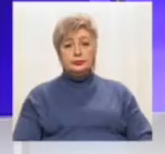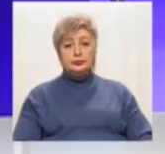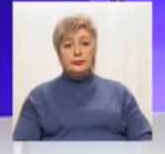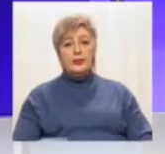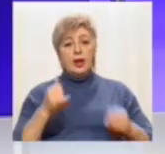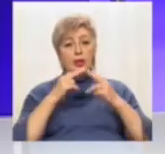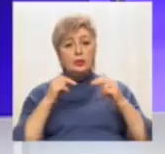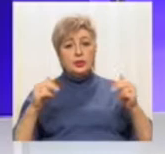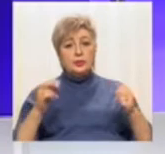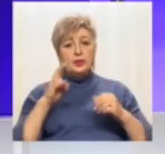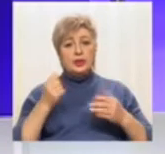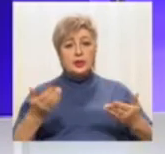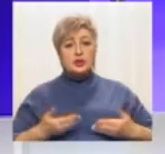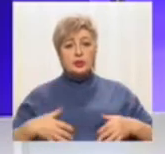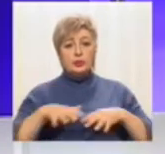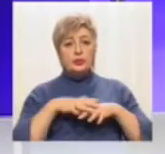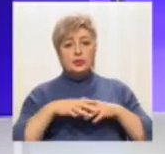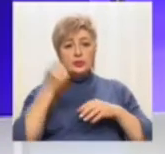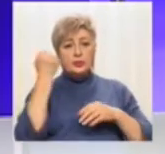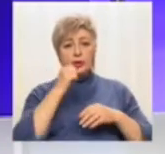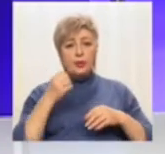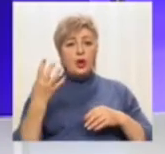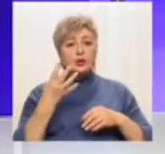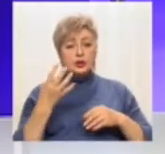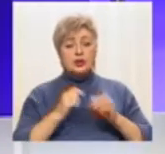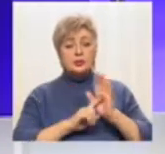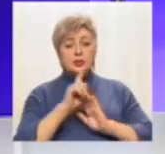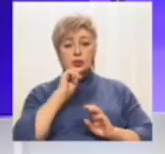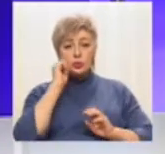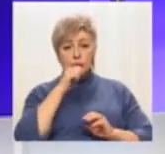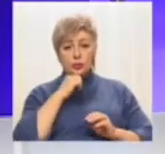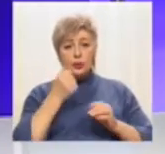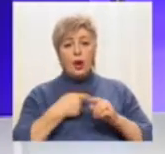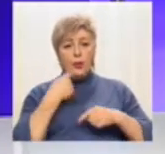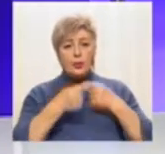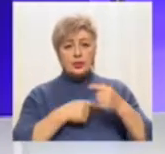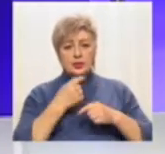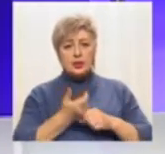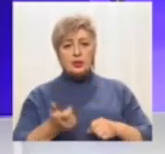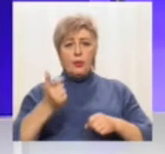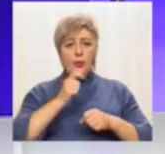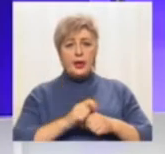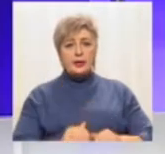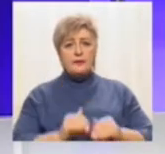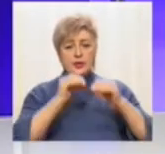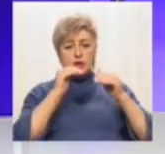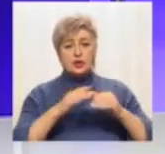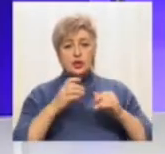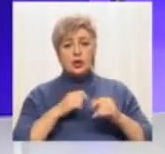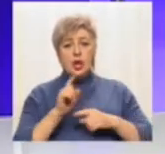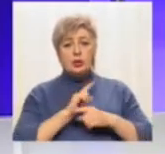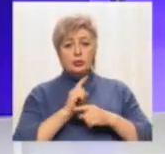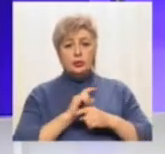У Дніпрі на житловому масиві перемога 4. З початку року постійно перевищені граничні норми діоксиду азоту за